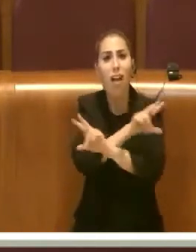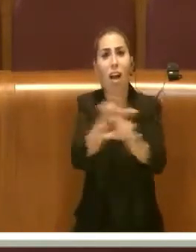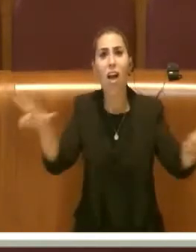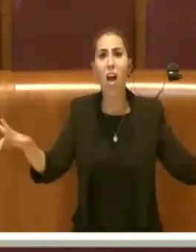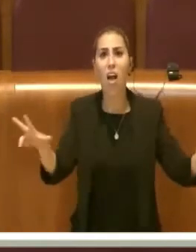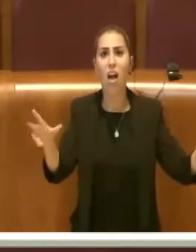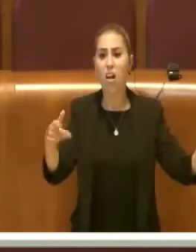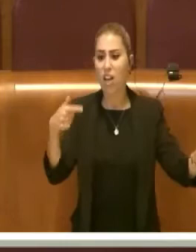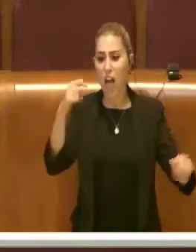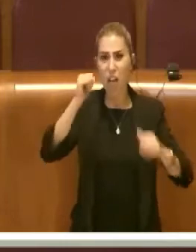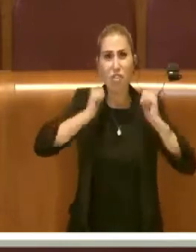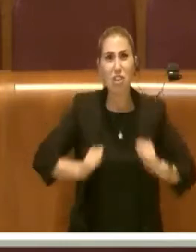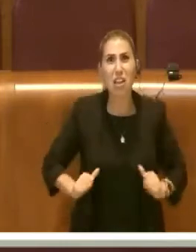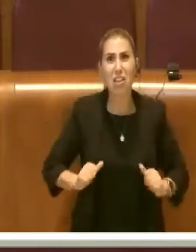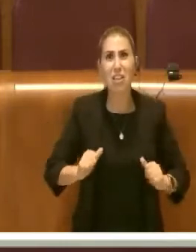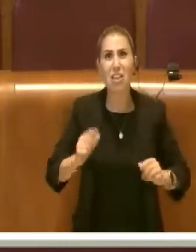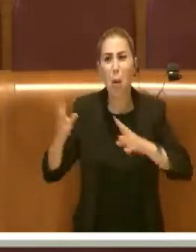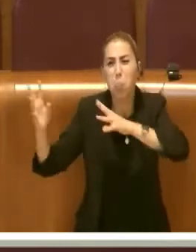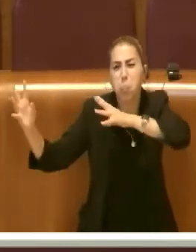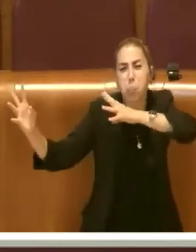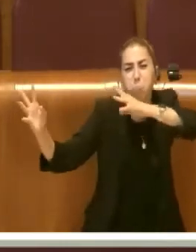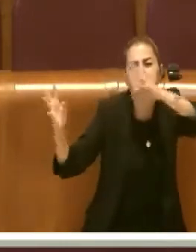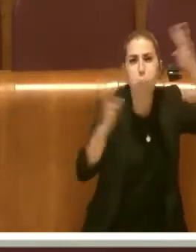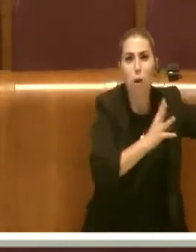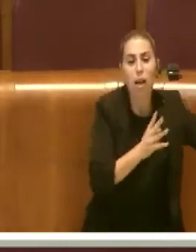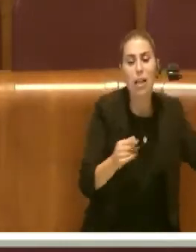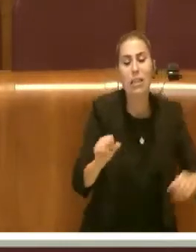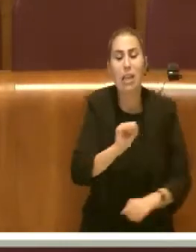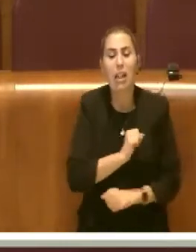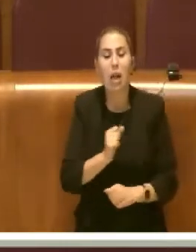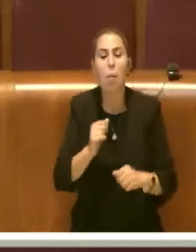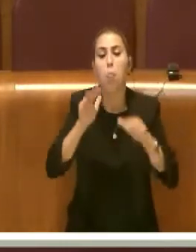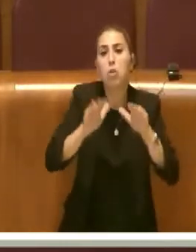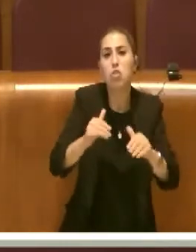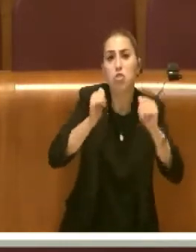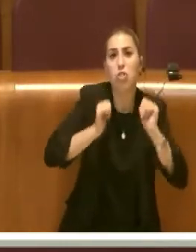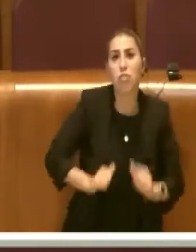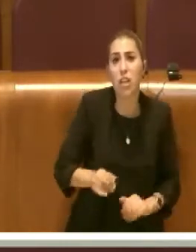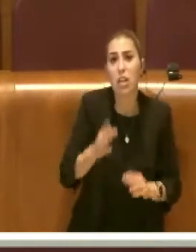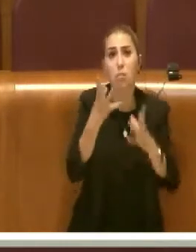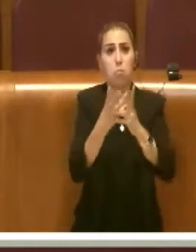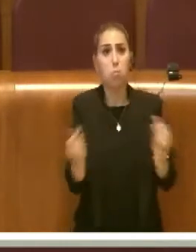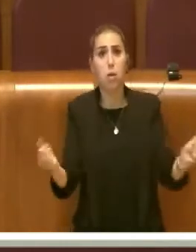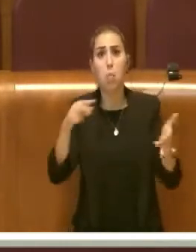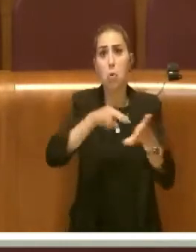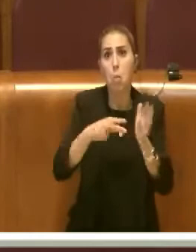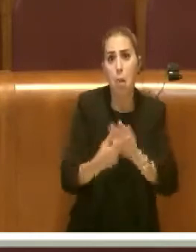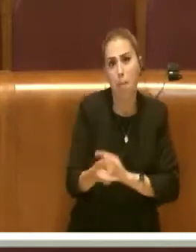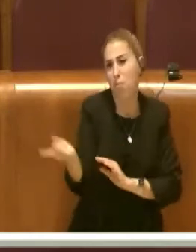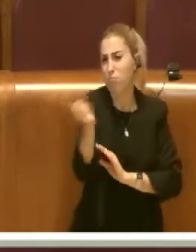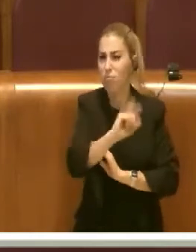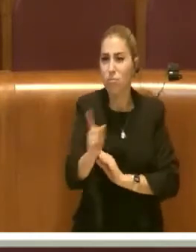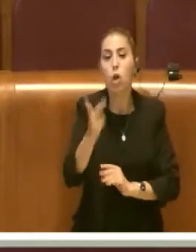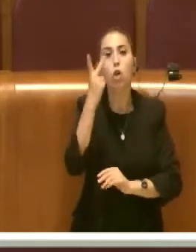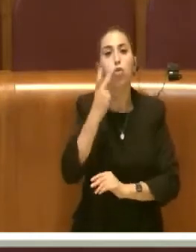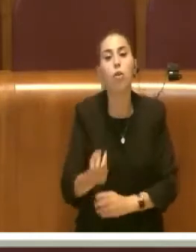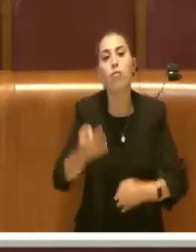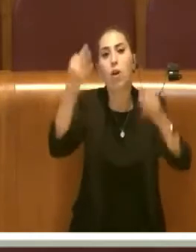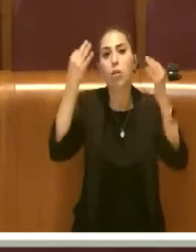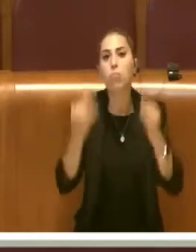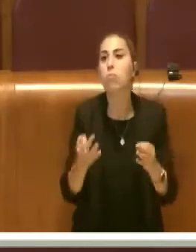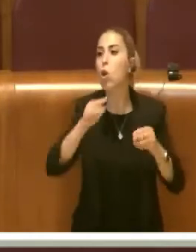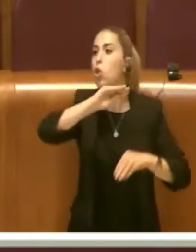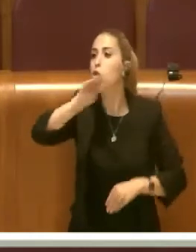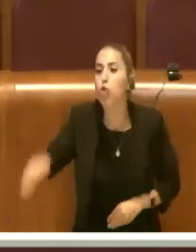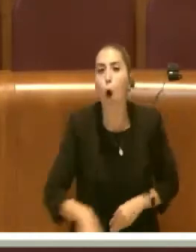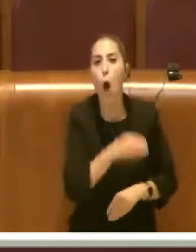città. Si vuole falchere che con la protezione civile si risolve, ma il problema non si risolve con quello. Si risolve trovando dove